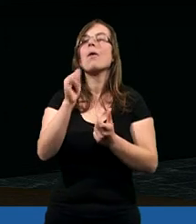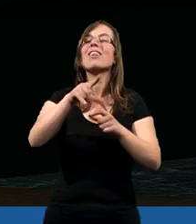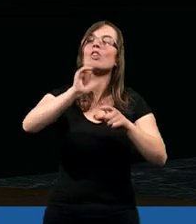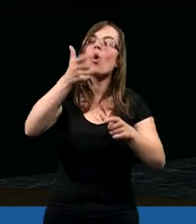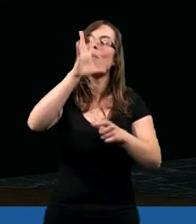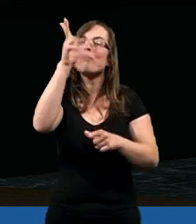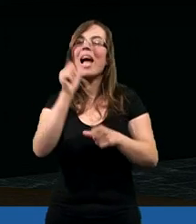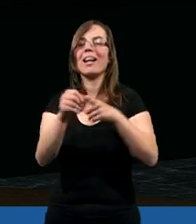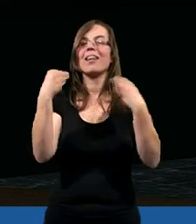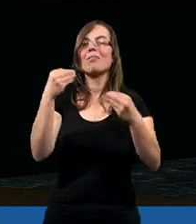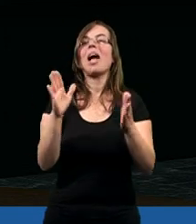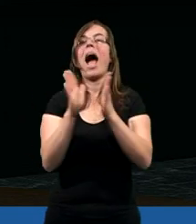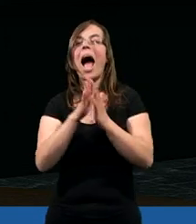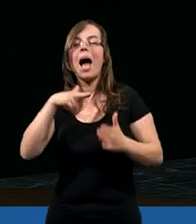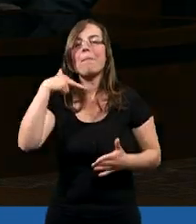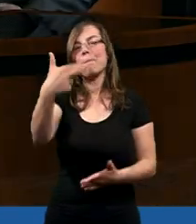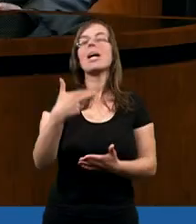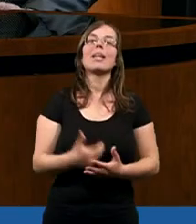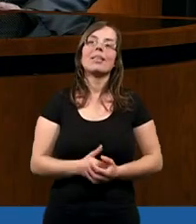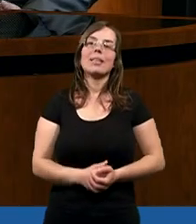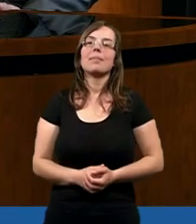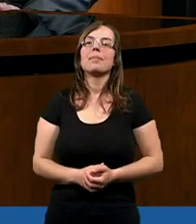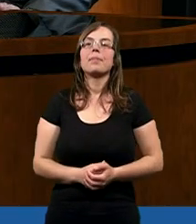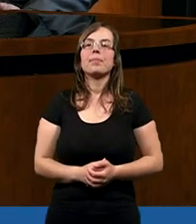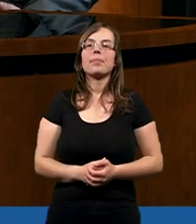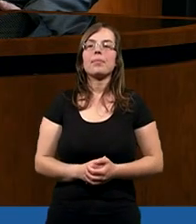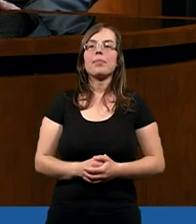piękno, jakie jest w nich ukryte. Amen. Amen.